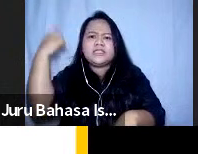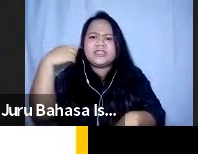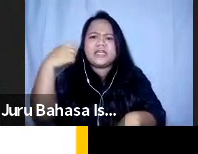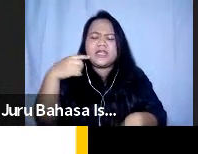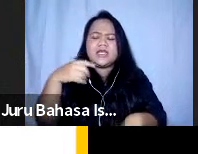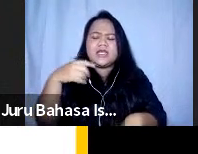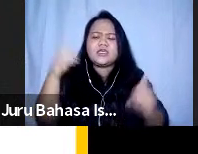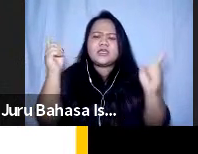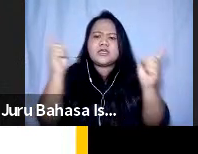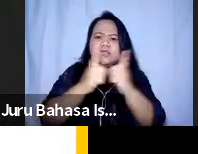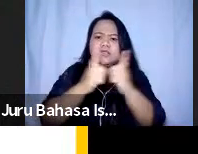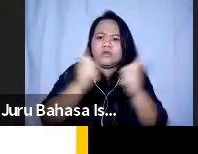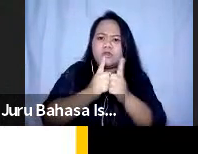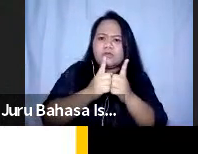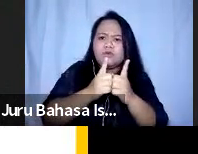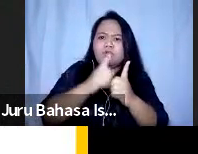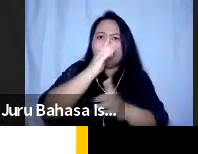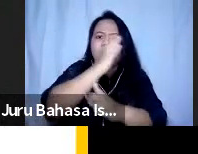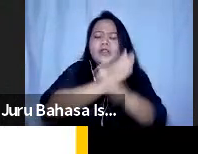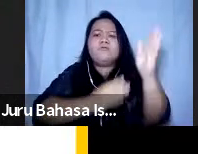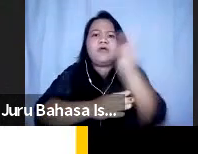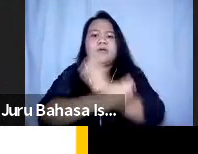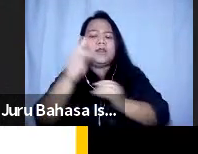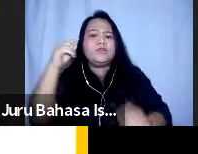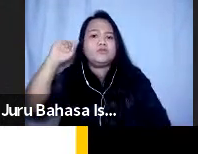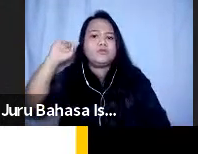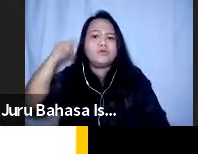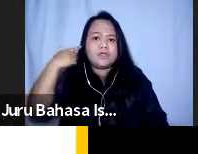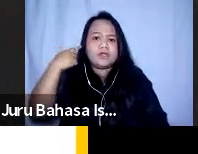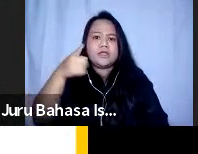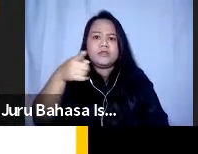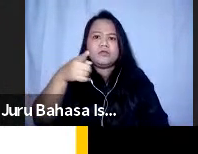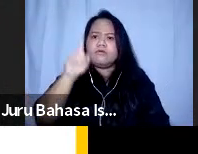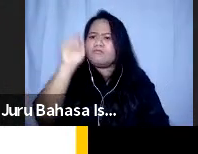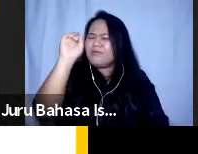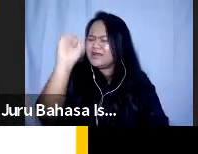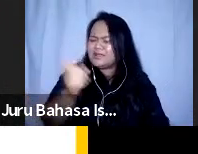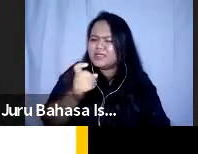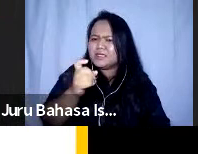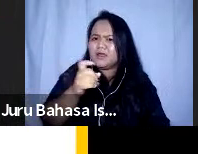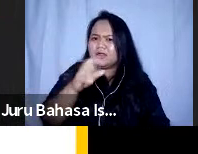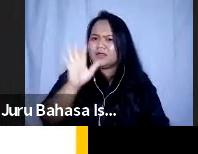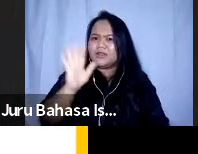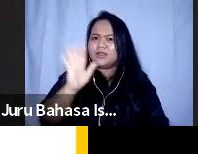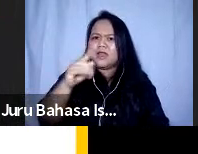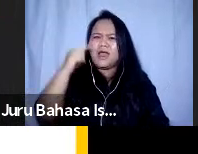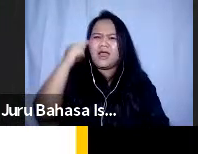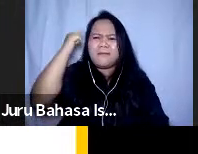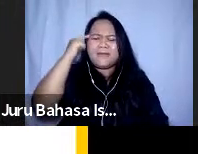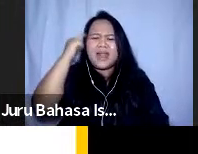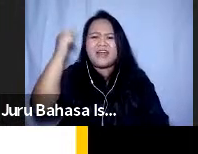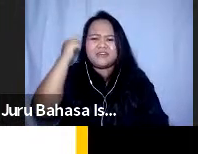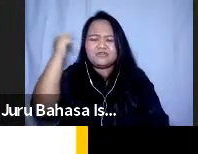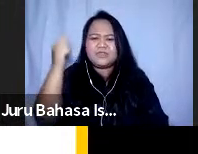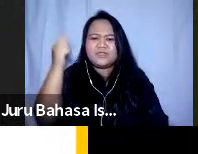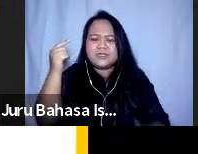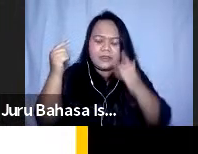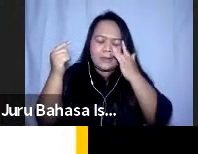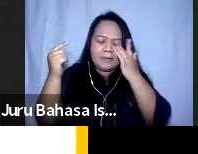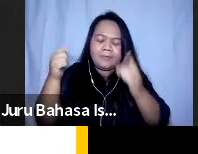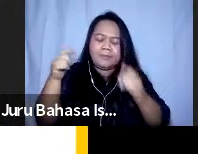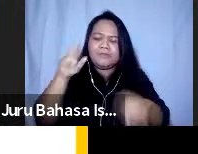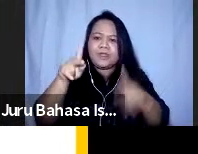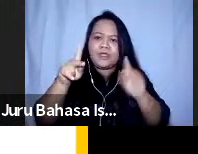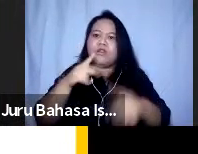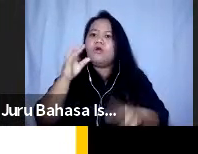dengan teman-teman di fabel tuli itu juga memang harus memastikan bahwa saya tidak berasumsi begitu ketika kita bicara dengan